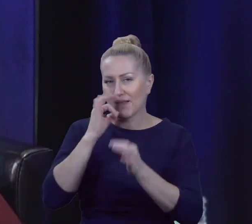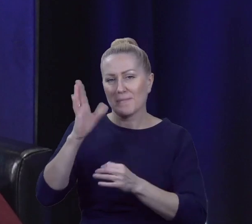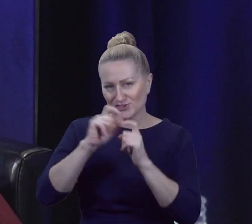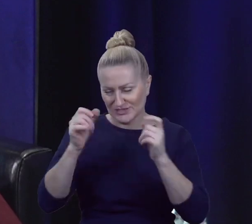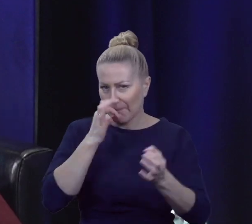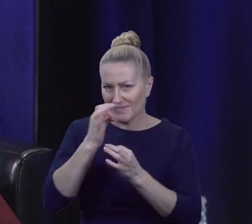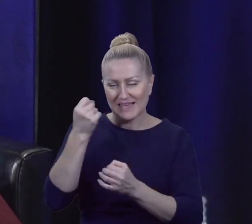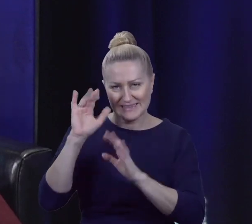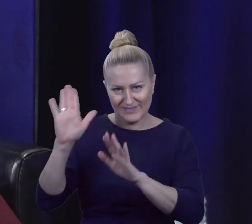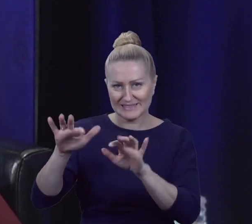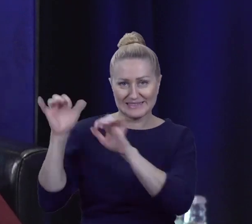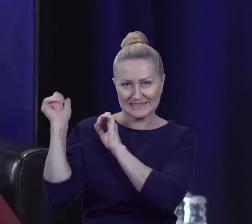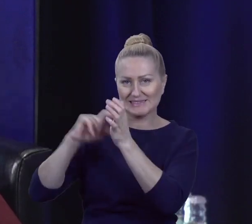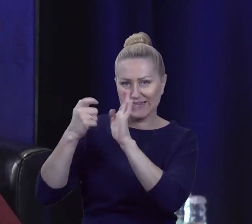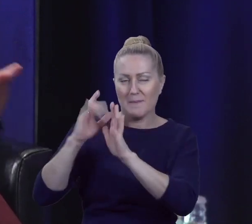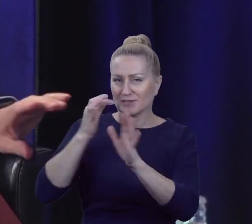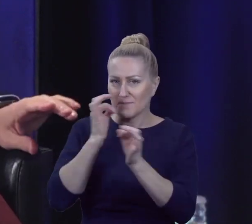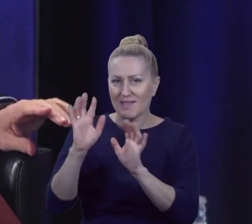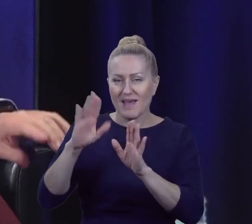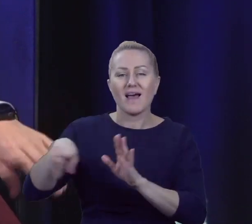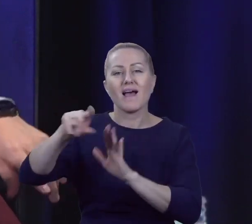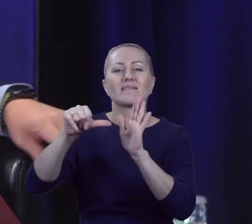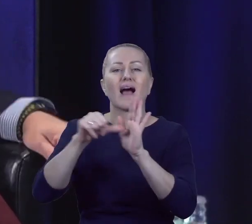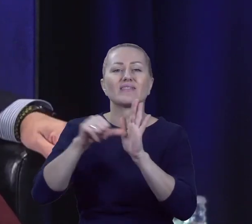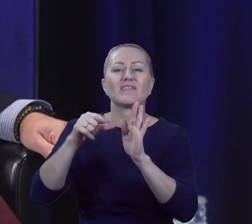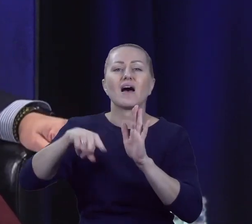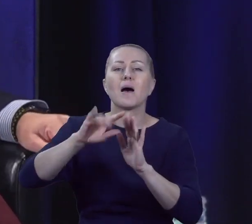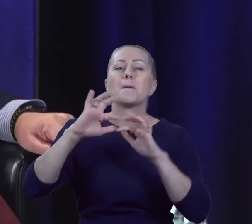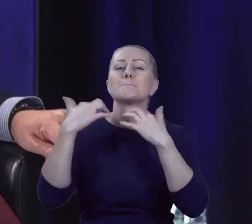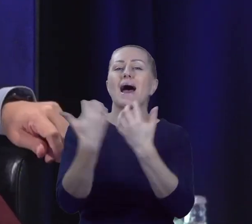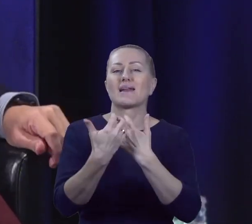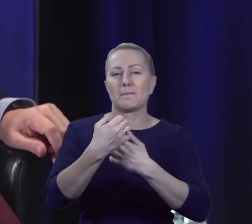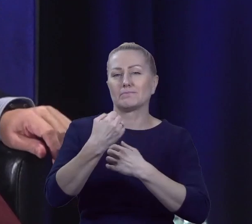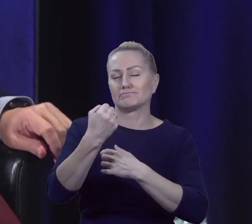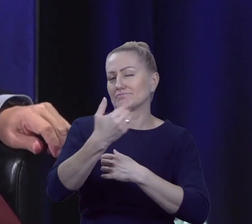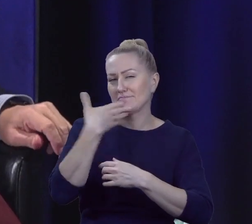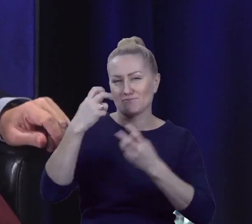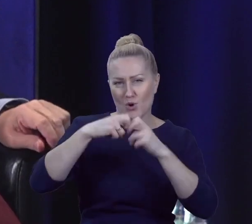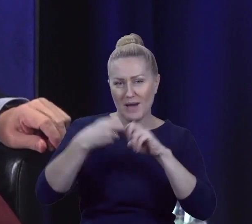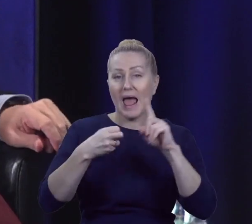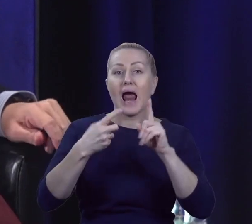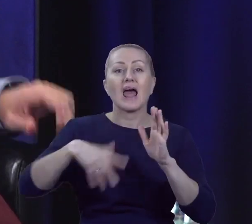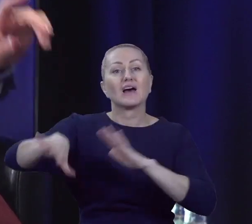pytania z sali. Z kandydatami na parlamentarzystów nie ma problemu, tak mi się wydaje. Natomiast w 3000